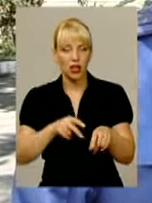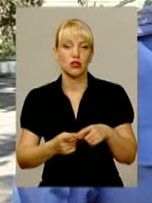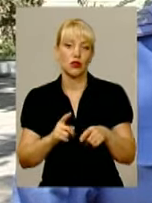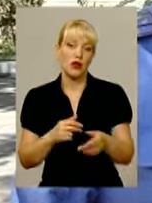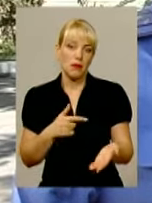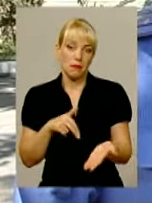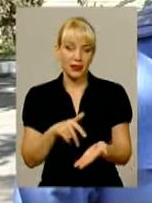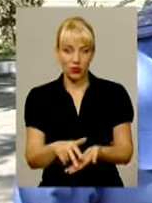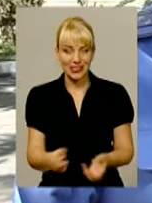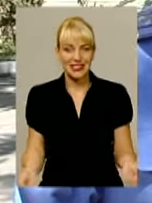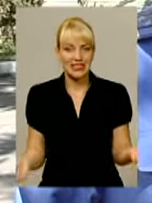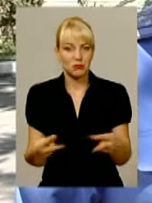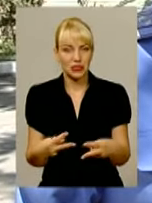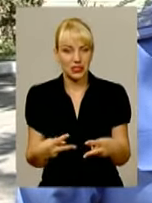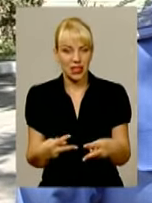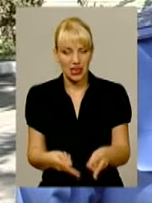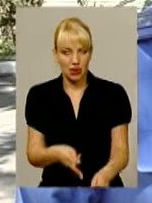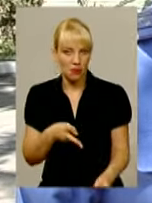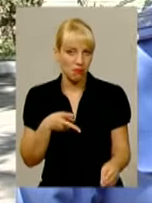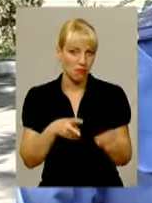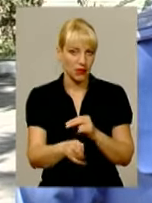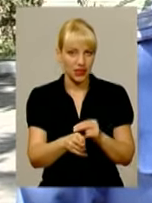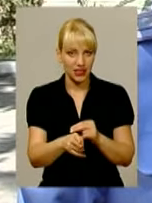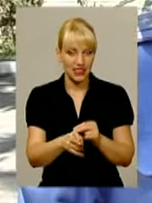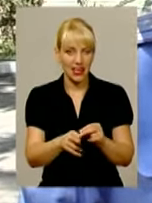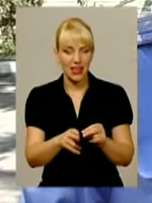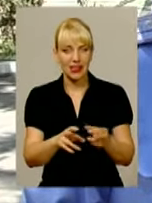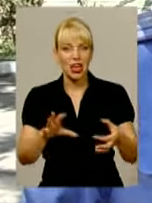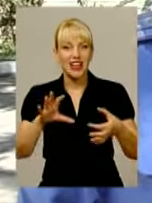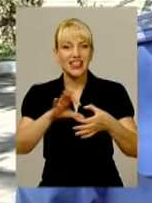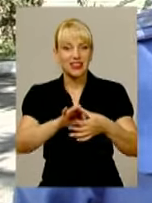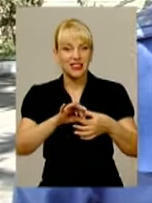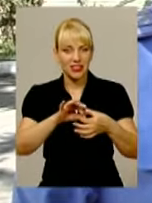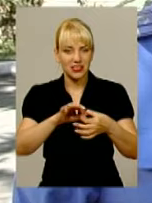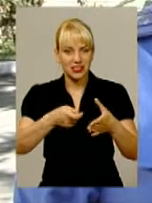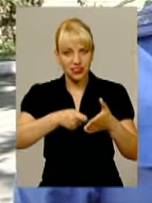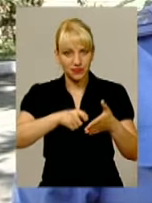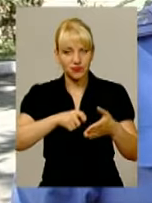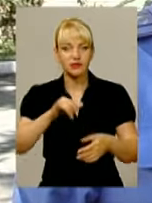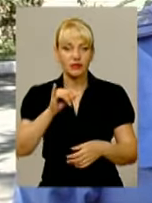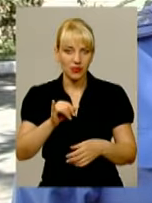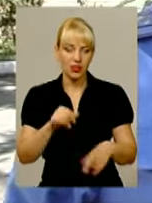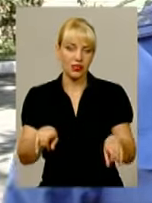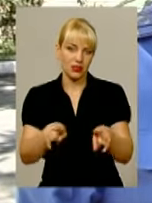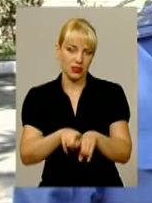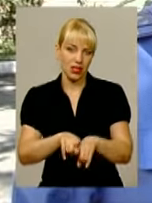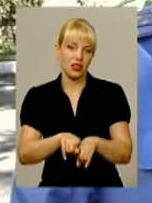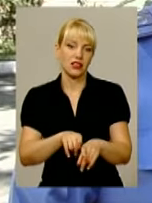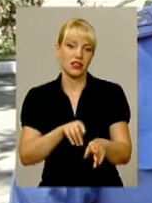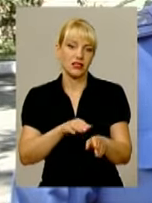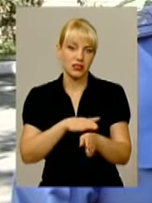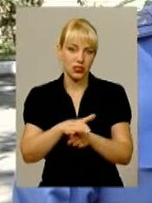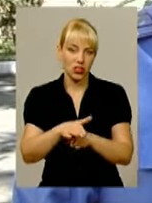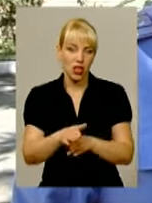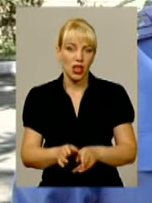спеціальним пристроєм перерізали трос для кріплення велосипеда і таким чином скоювали крадіжку.